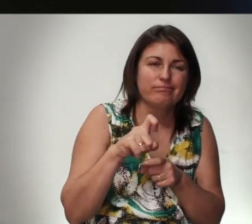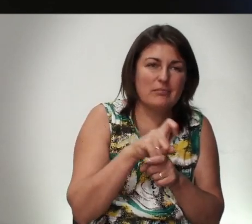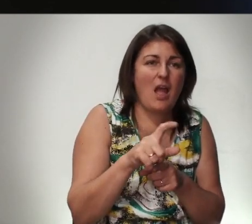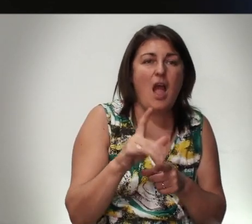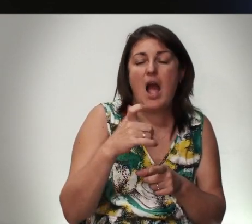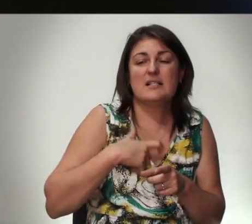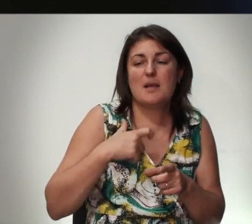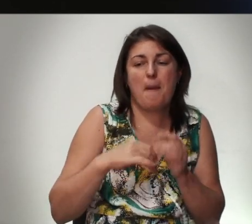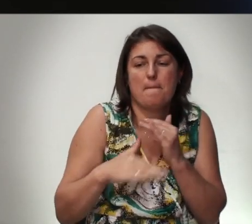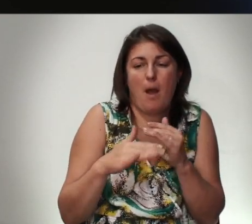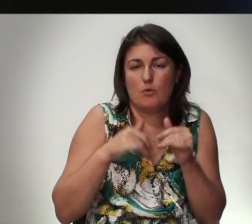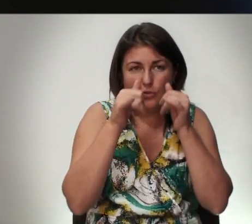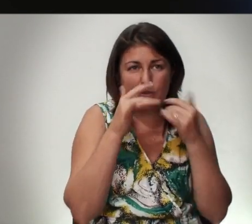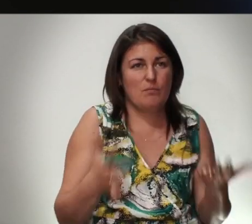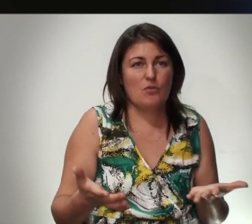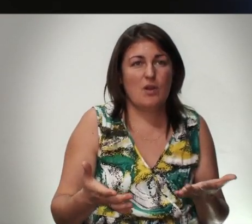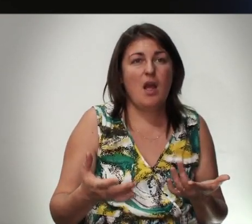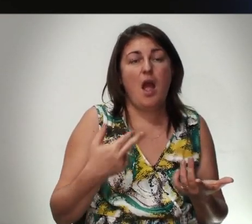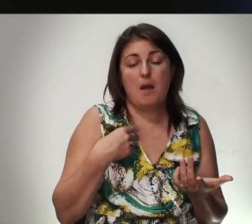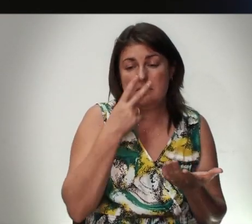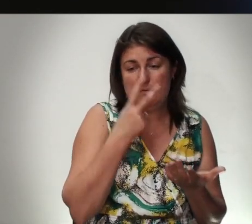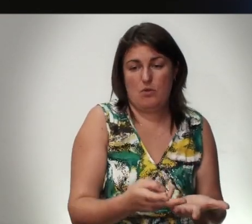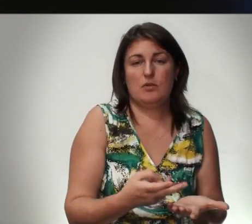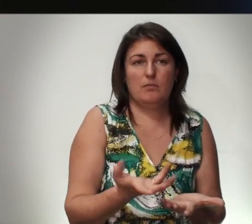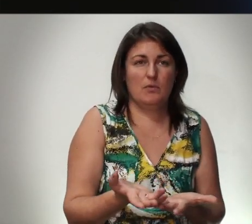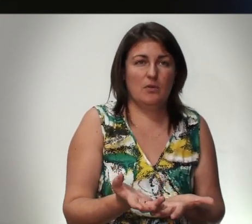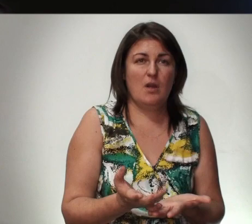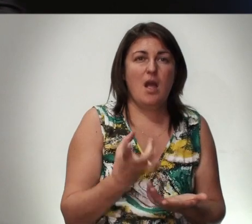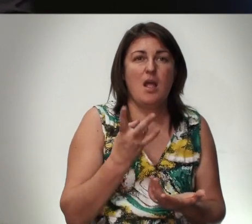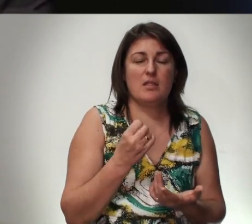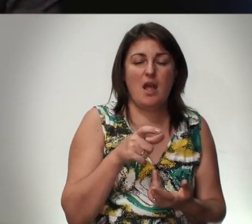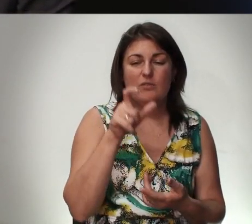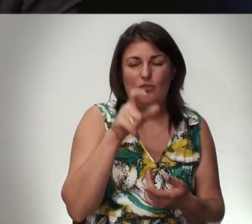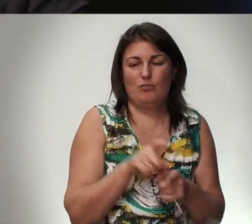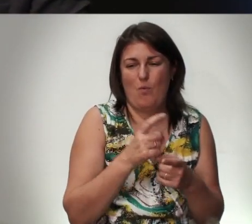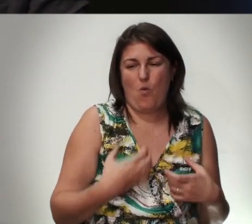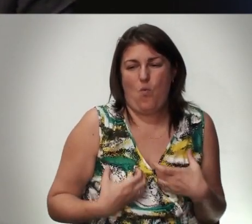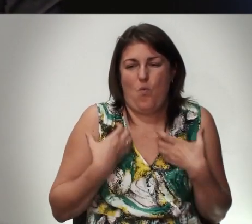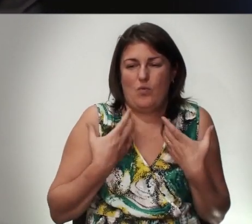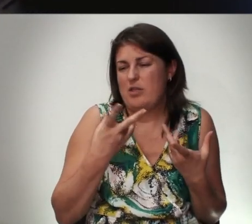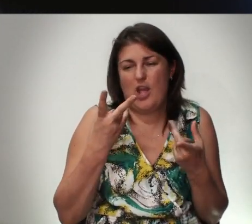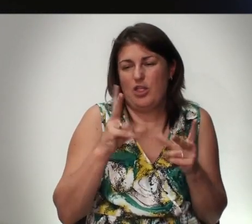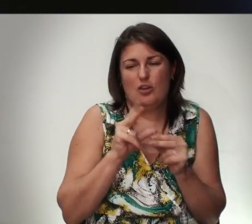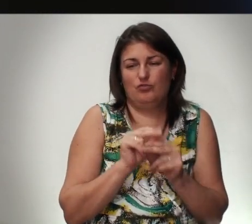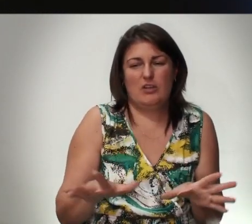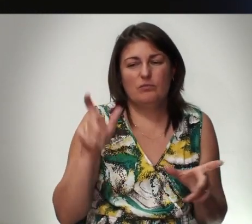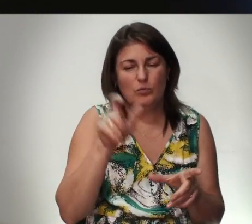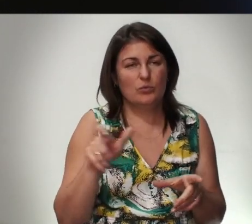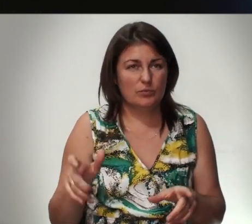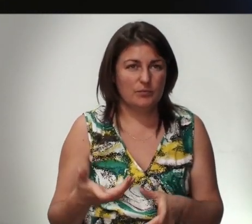Себе Помочь И Мы Смотрим На Юридивы Как На Несчастные Люди